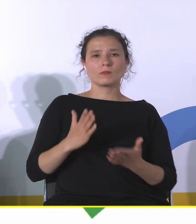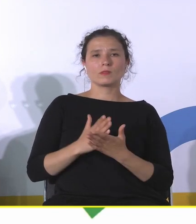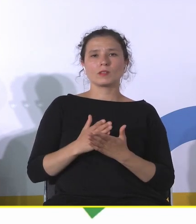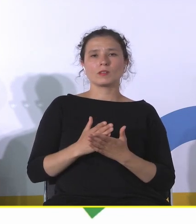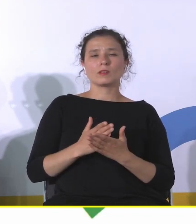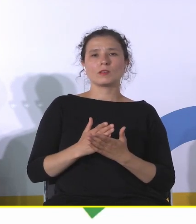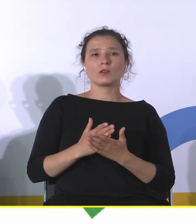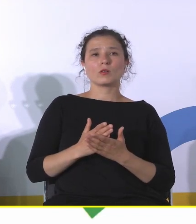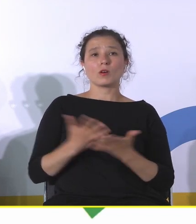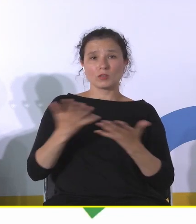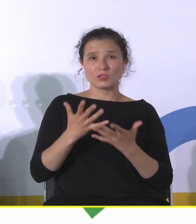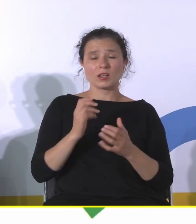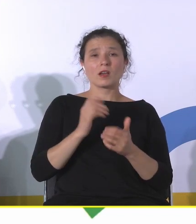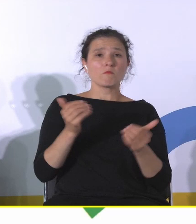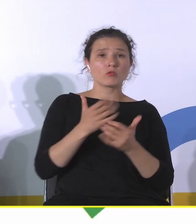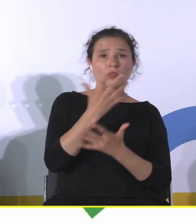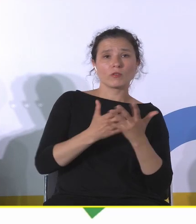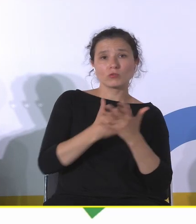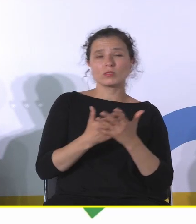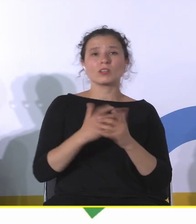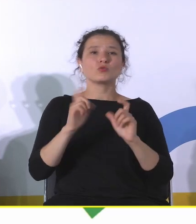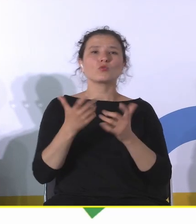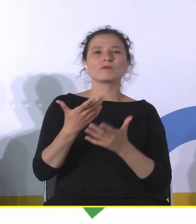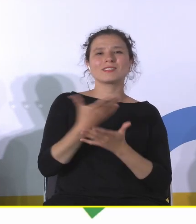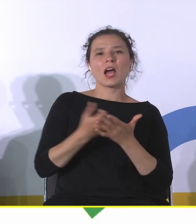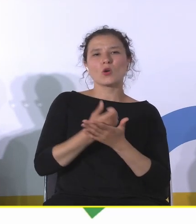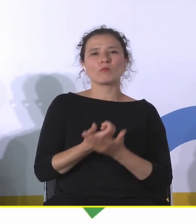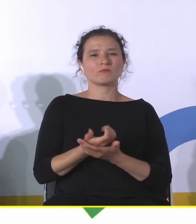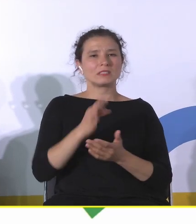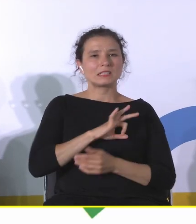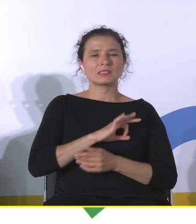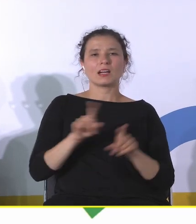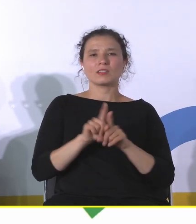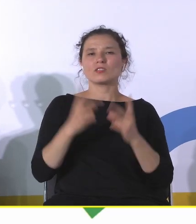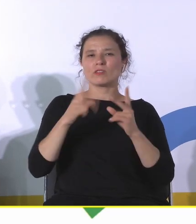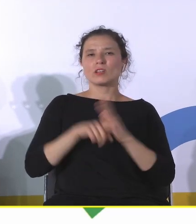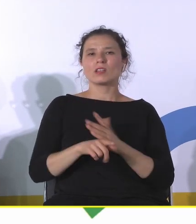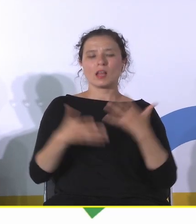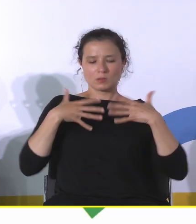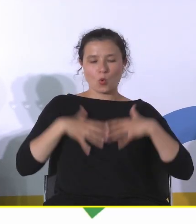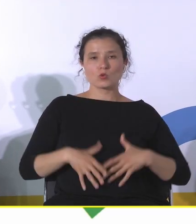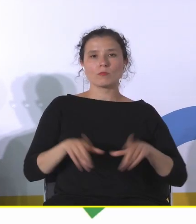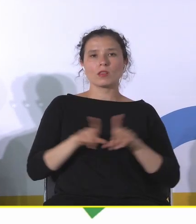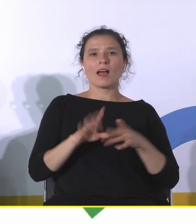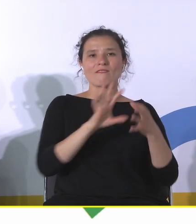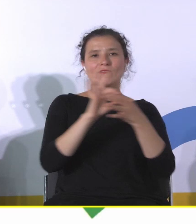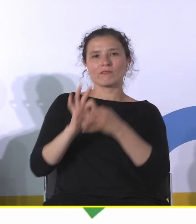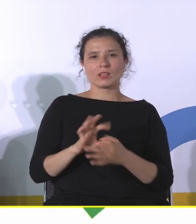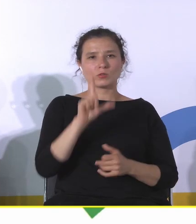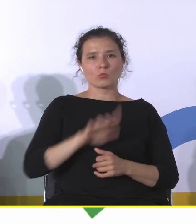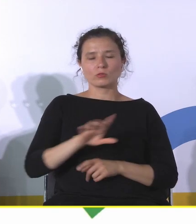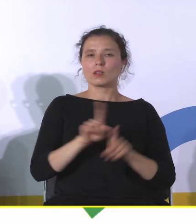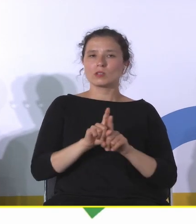efektywne, ale szalenie ważne w budowaniu tożsamości, w budowaniu więzi społecznych, ale też w tworzeniu miejsc, gdzie